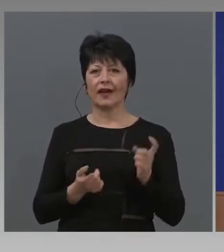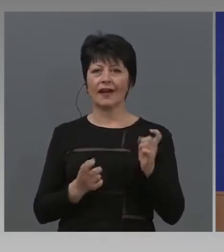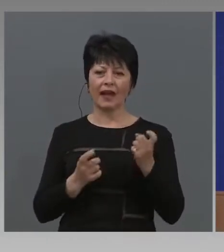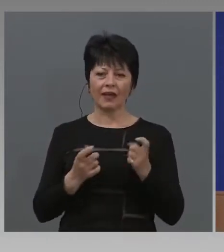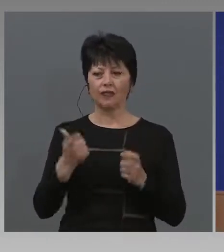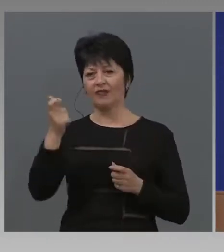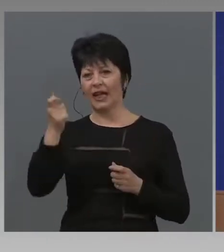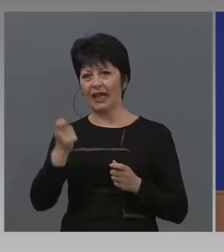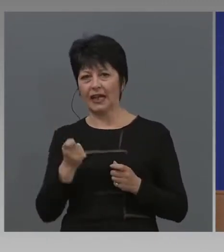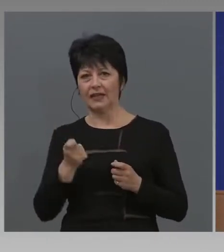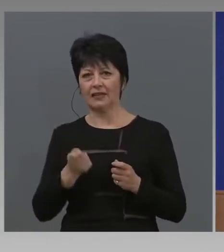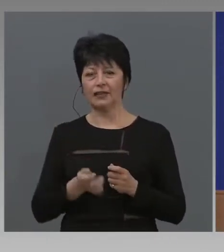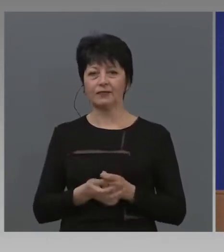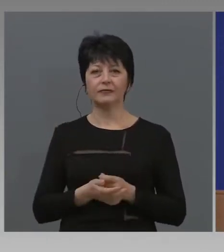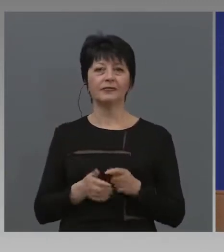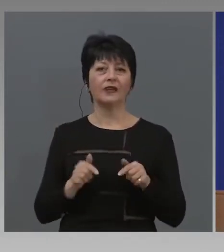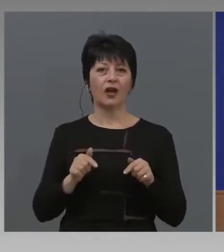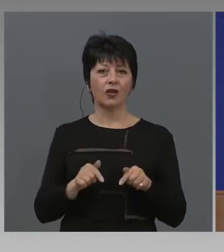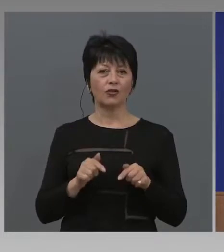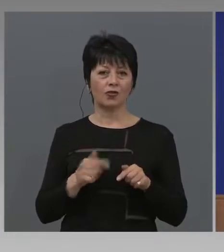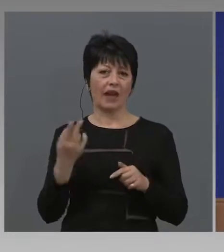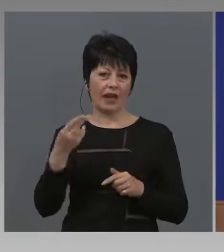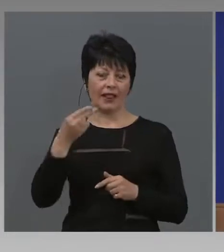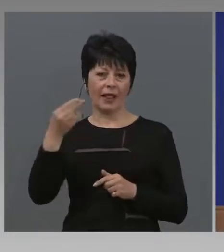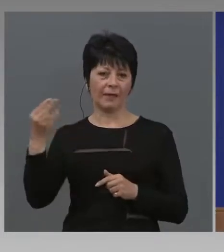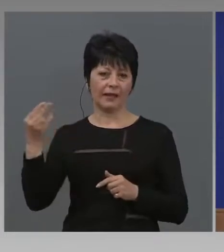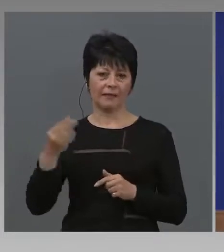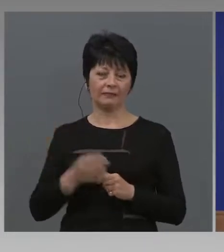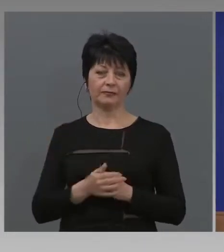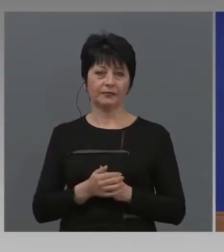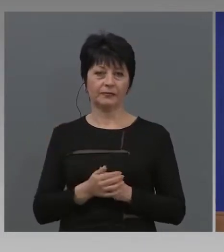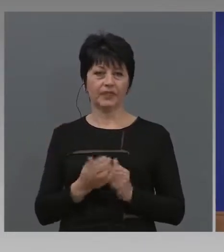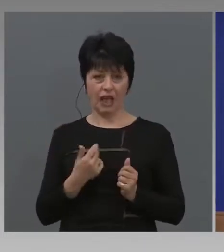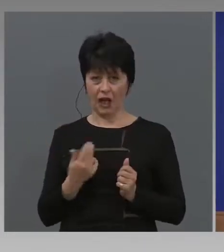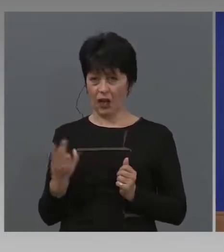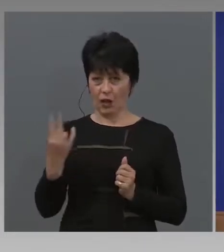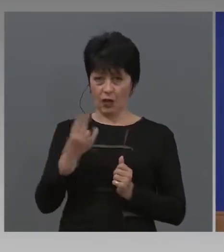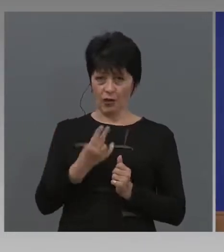кредити. Това е темата. Повтарям,